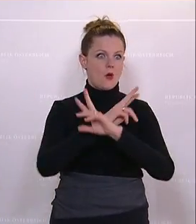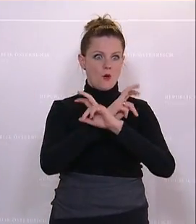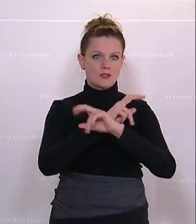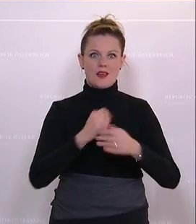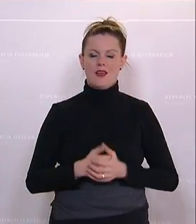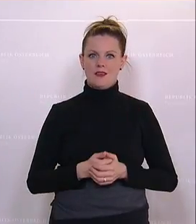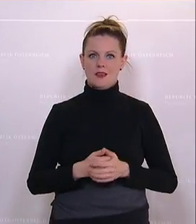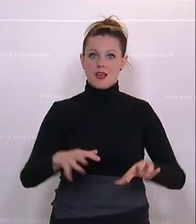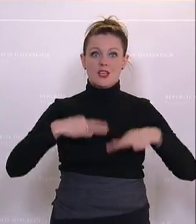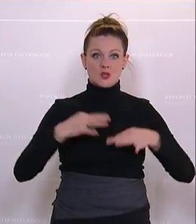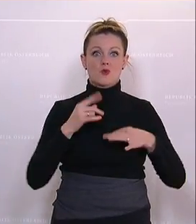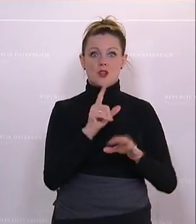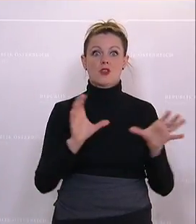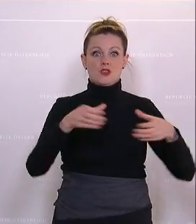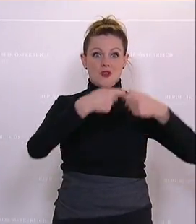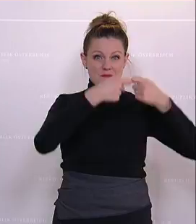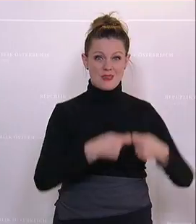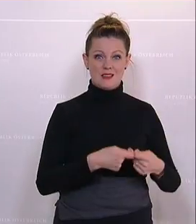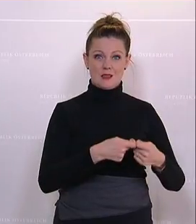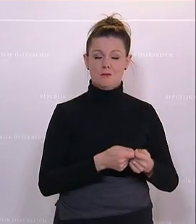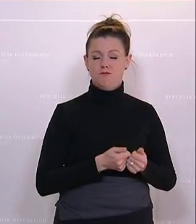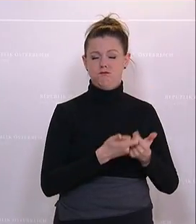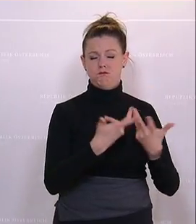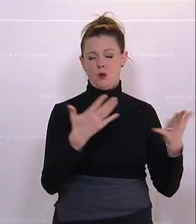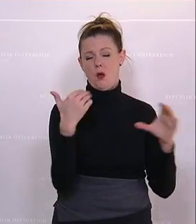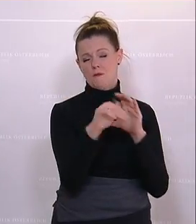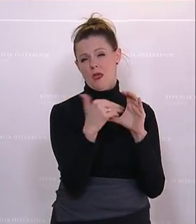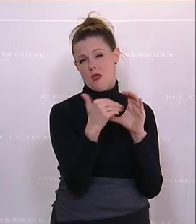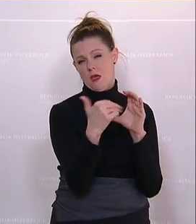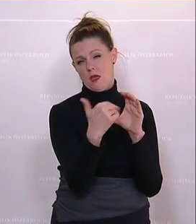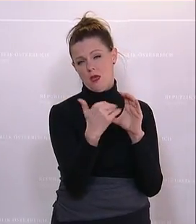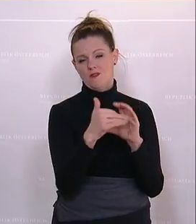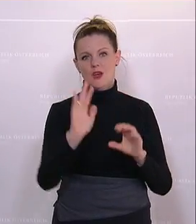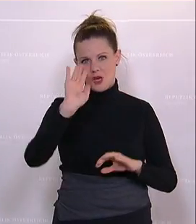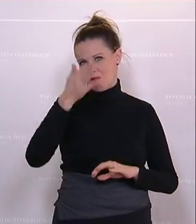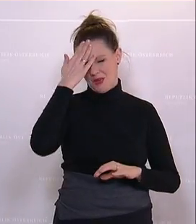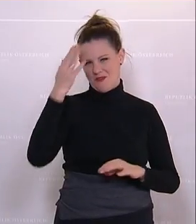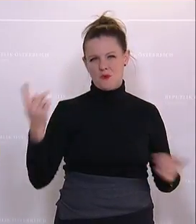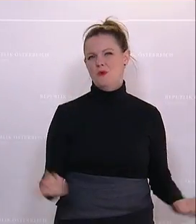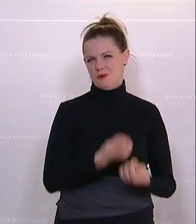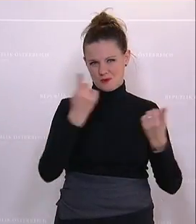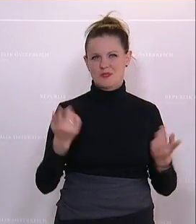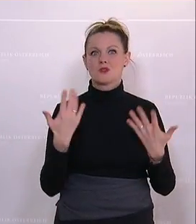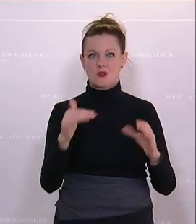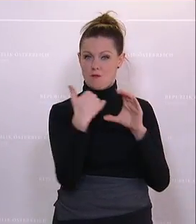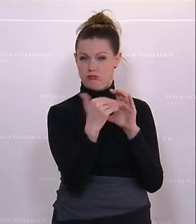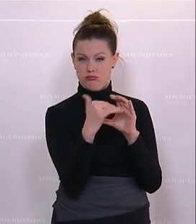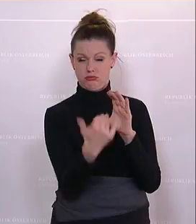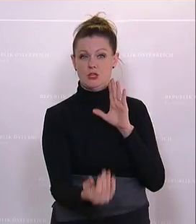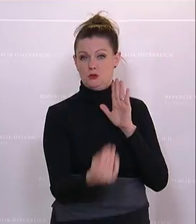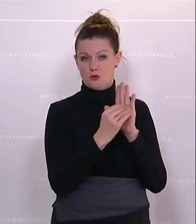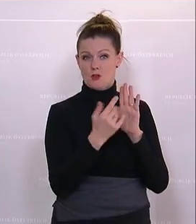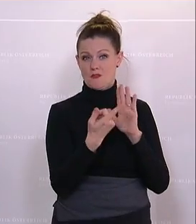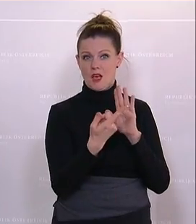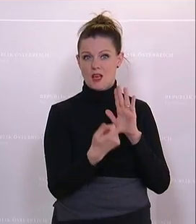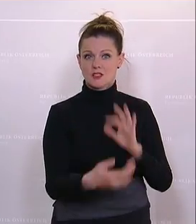Mitglieder des Gesundheitsausschusses tausende Mails kriegen, weil das waren Kampagnen, die bewusst gemacht werden. Und wenn in diesen Mails, wenn wir in diesen Mails